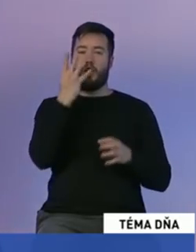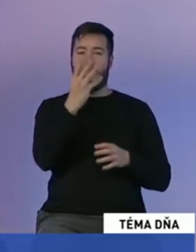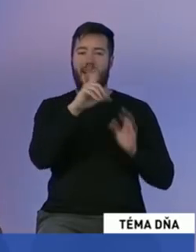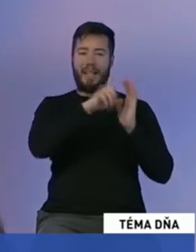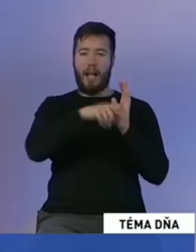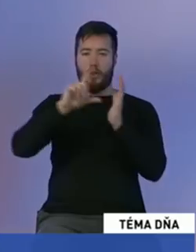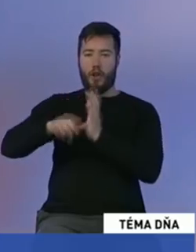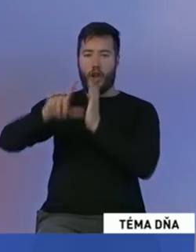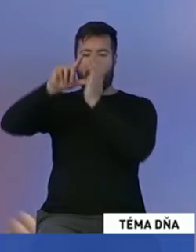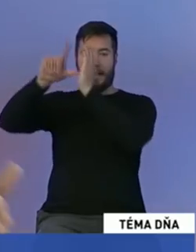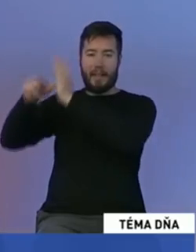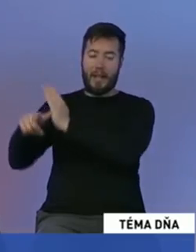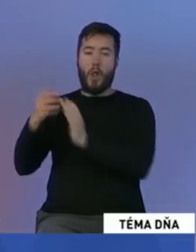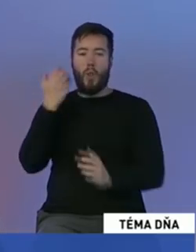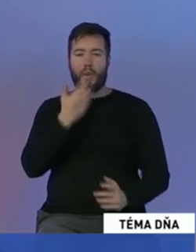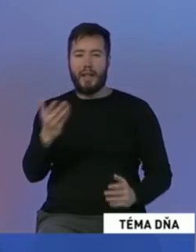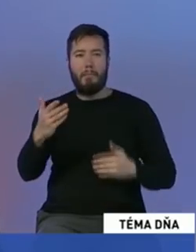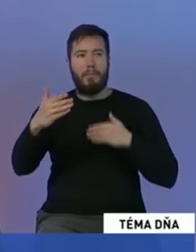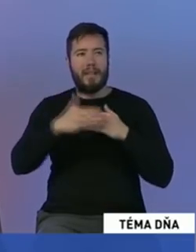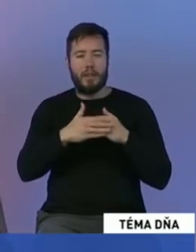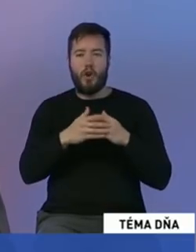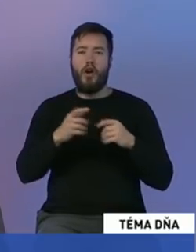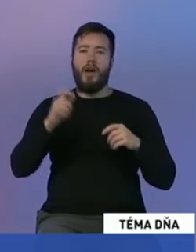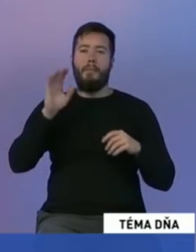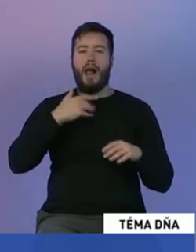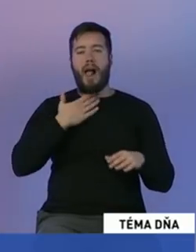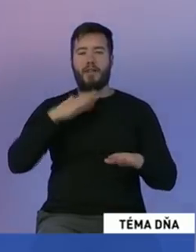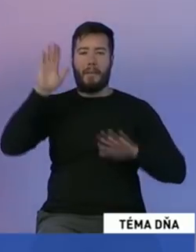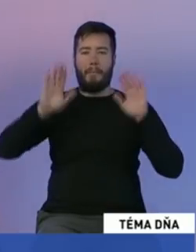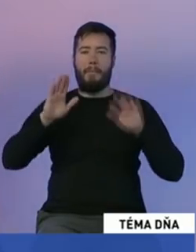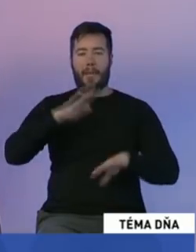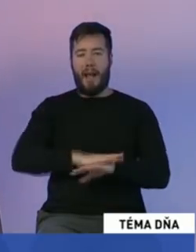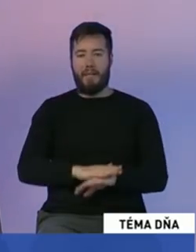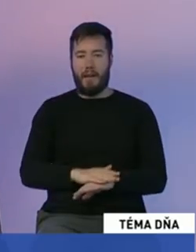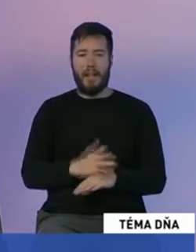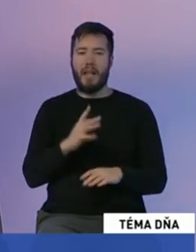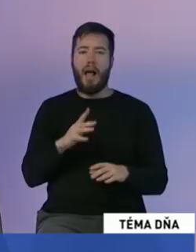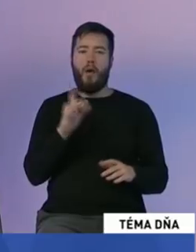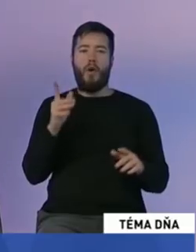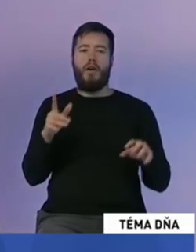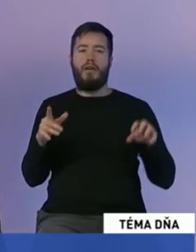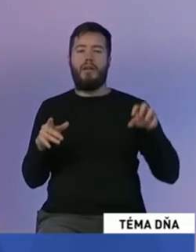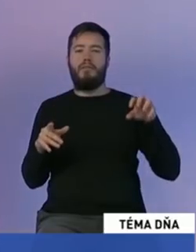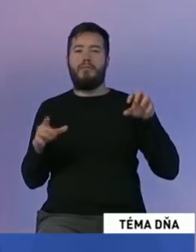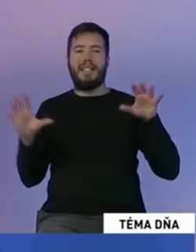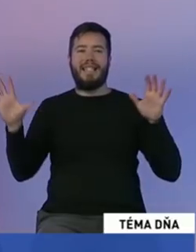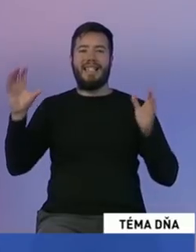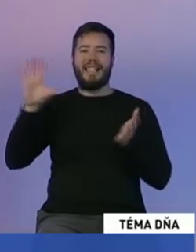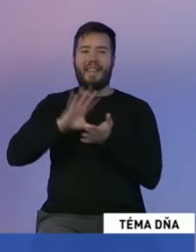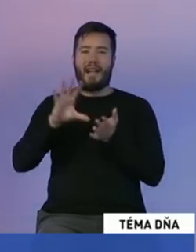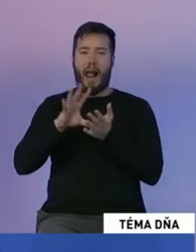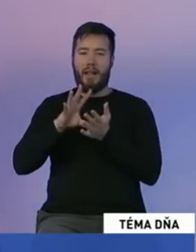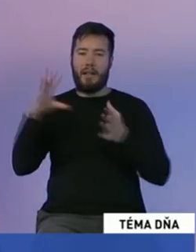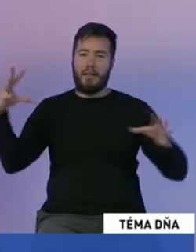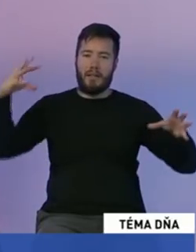rozhoduje nejaká úzká skupina ľudí, ktorá nemá absolútne tie vzťahy s tými regionmi. Aby to nebolo centralistické riadená